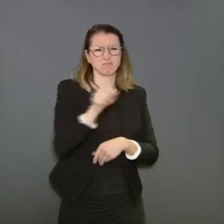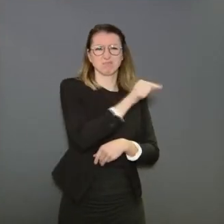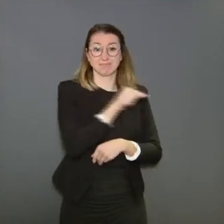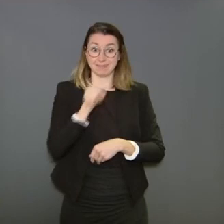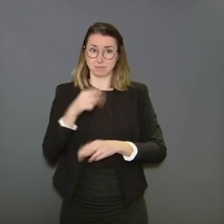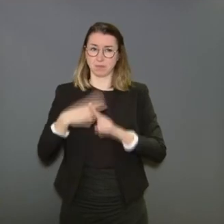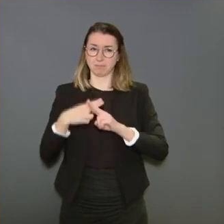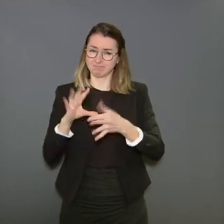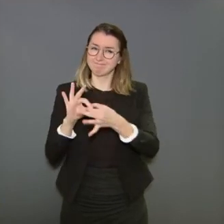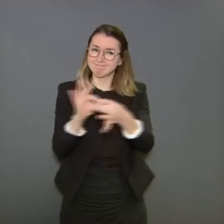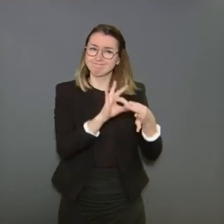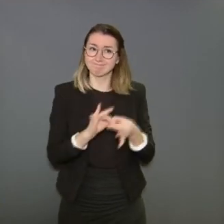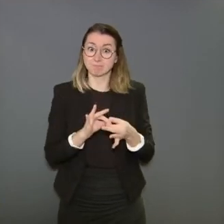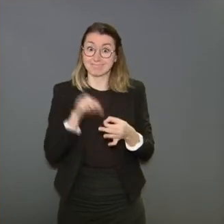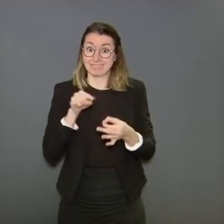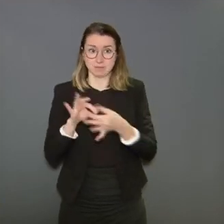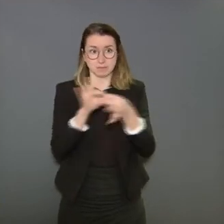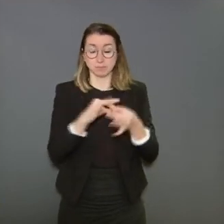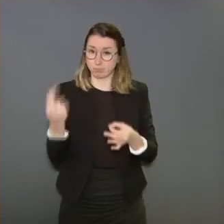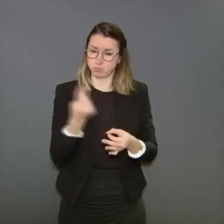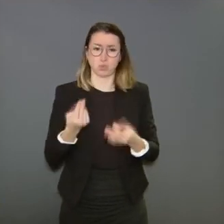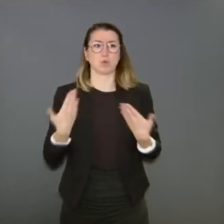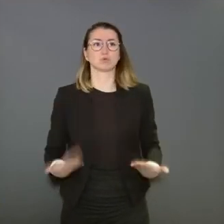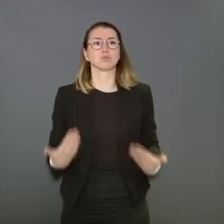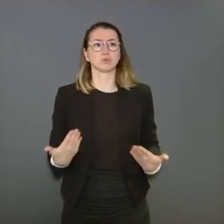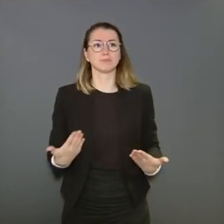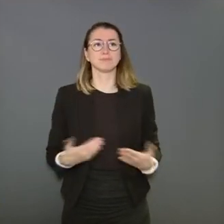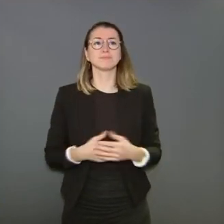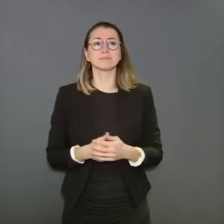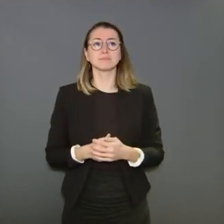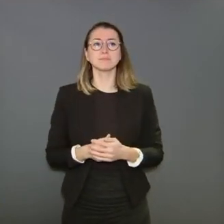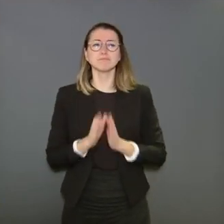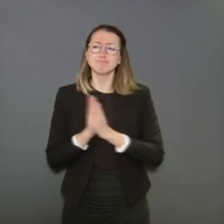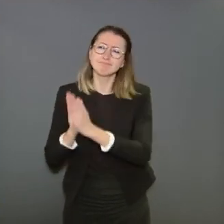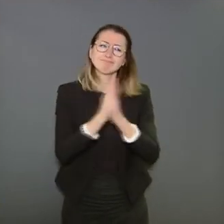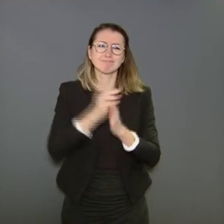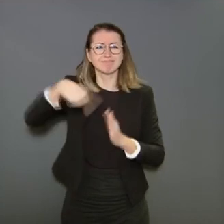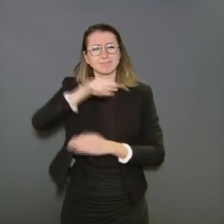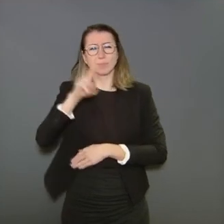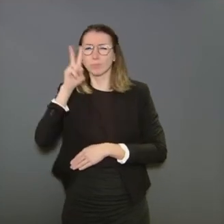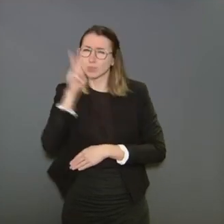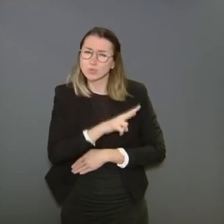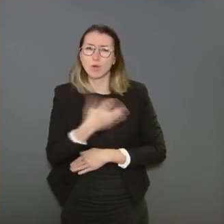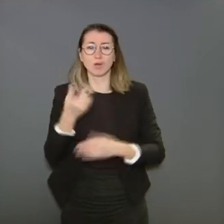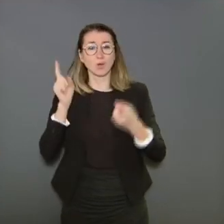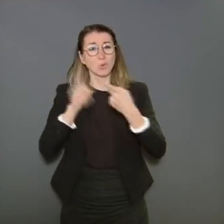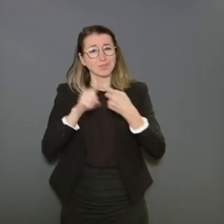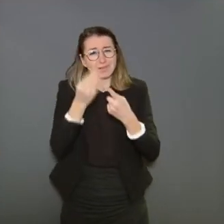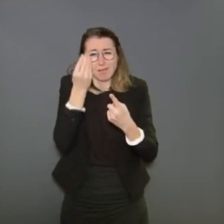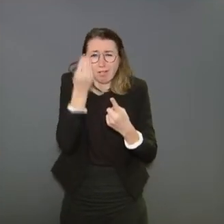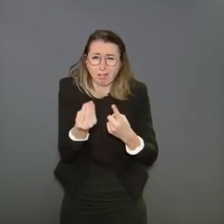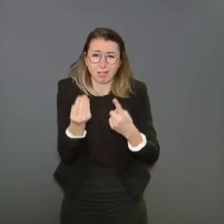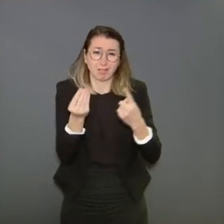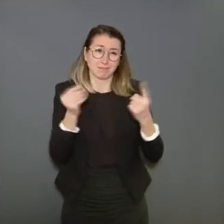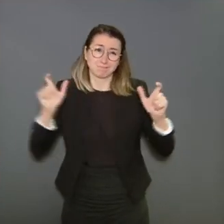'hui. Soyez prudents, limitez vos contacts, pensez à vous, pensez aux autres, mais surtout